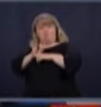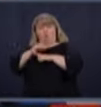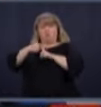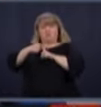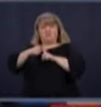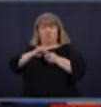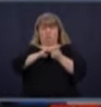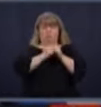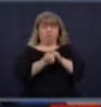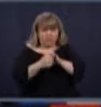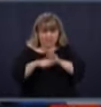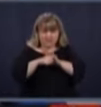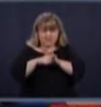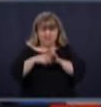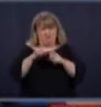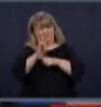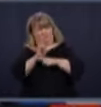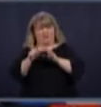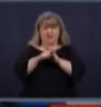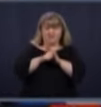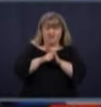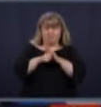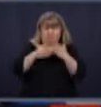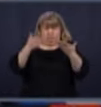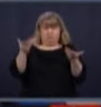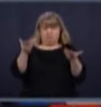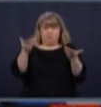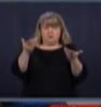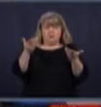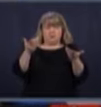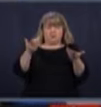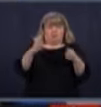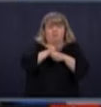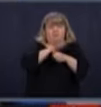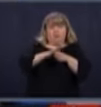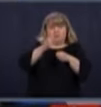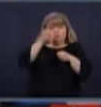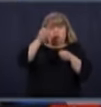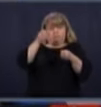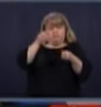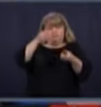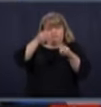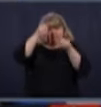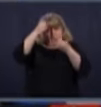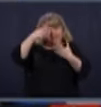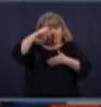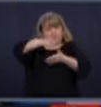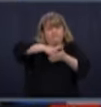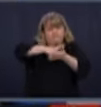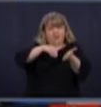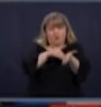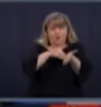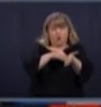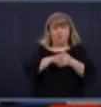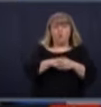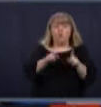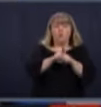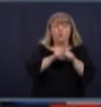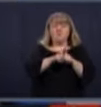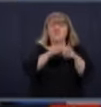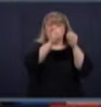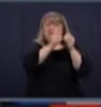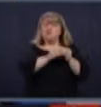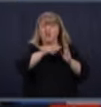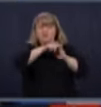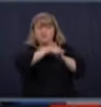négatif. Voyez-vous, là, on est encore trop peu, puis le problème qu'on a souvent aussi, c'est que les données portent sur des petites